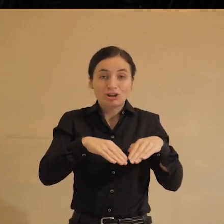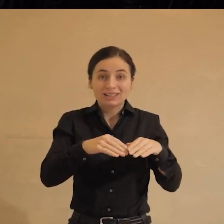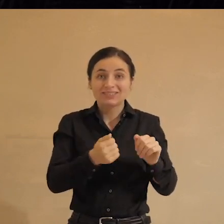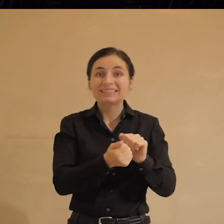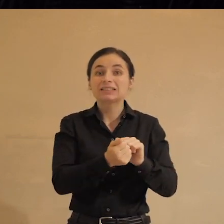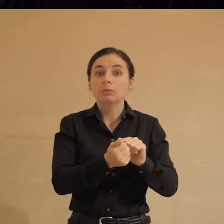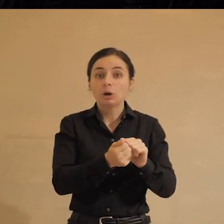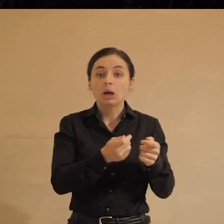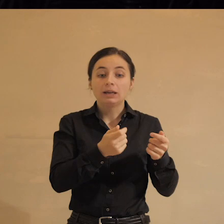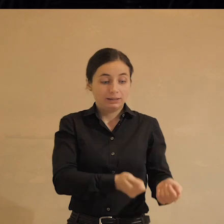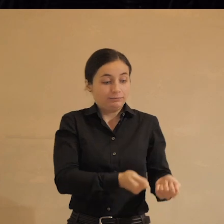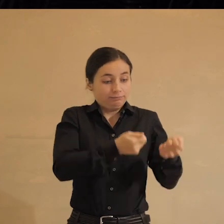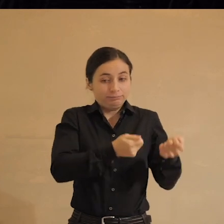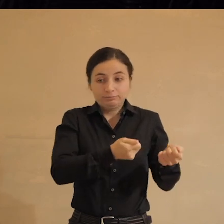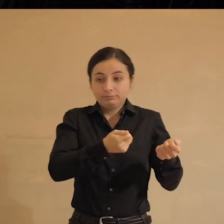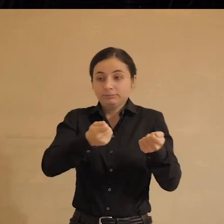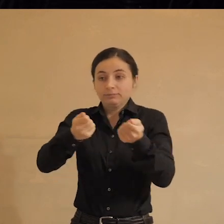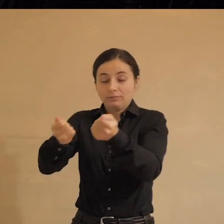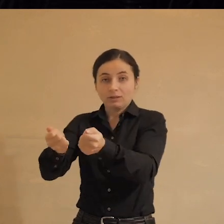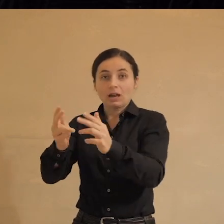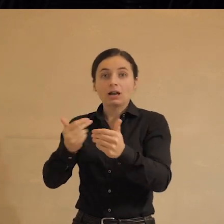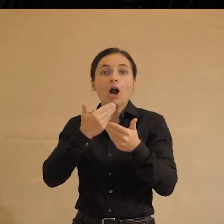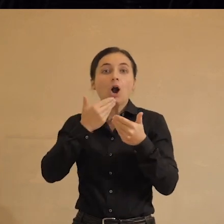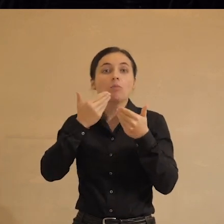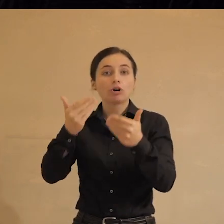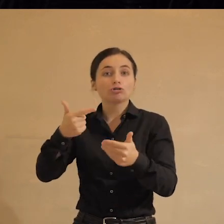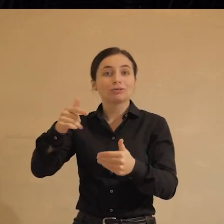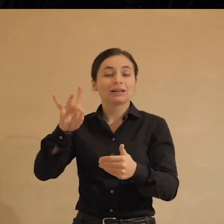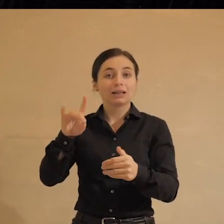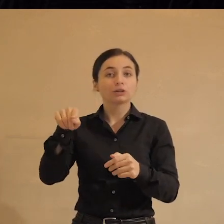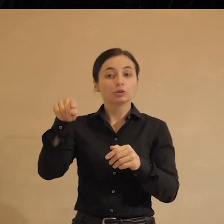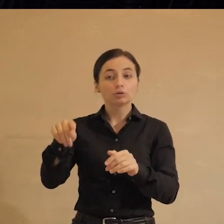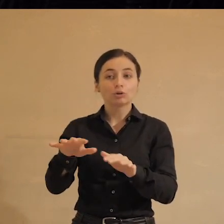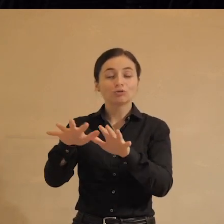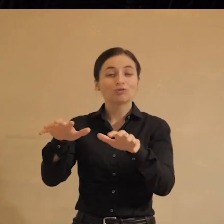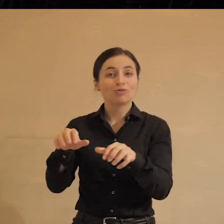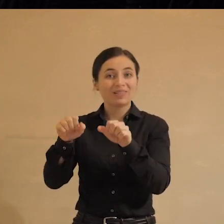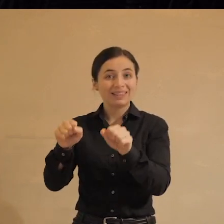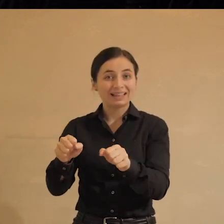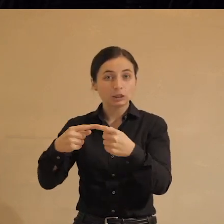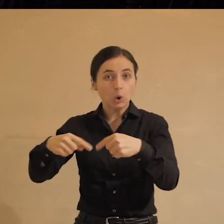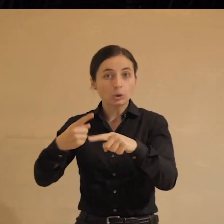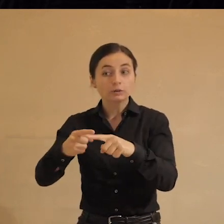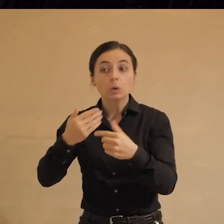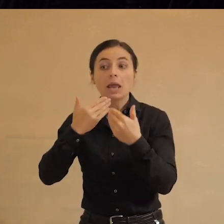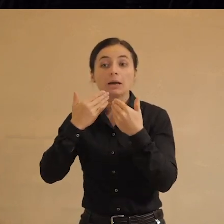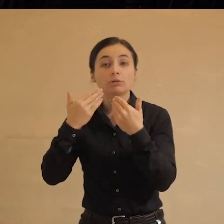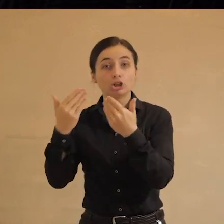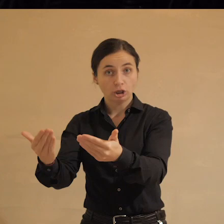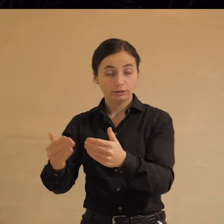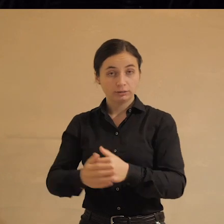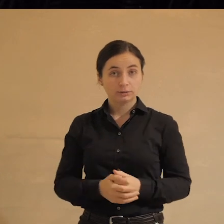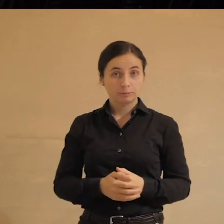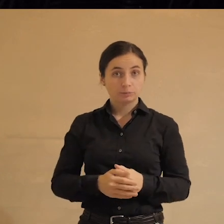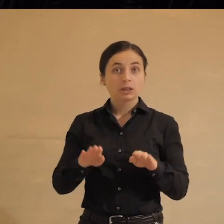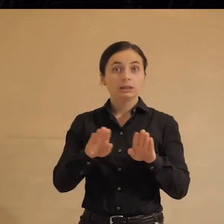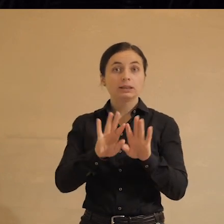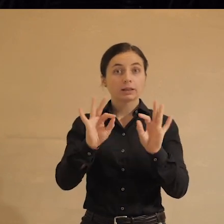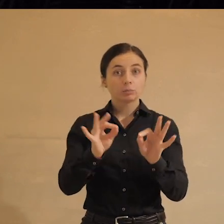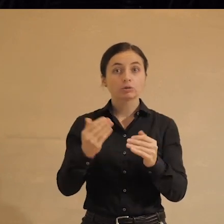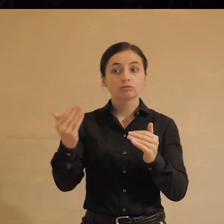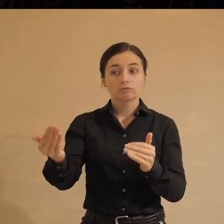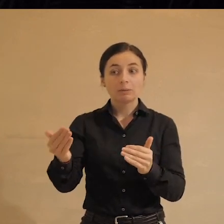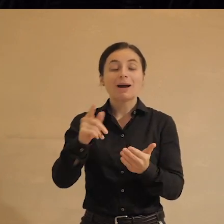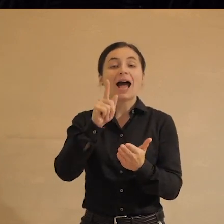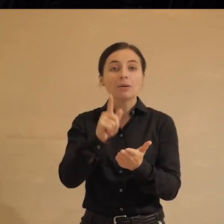бумаге и несете, как обращение граждан, в тот властный орган, в который вы обращаетесь. Таким образом, вам